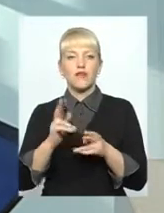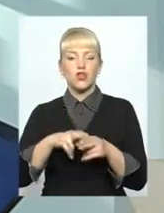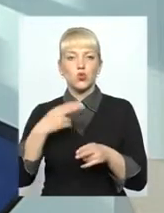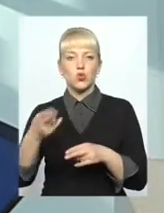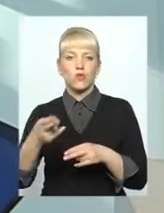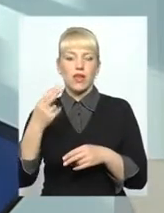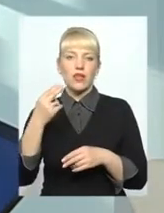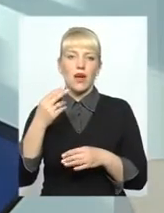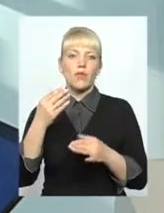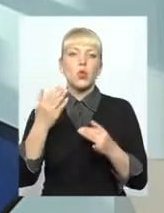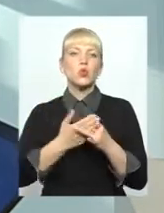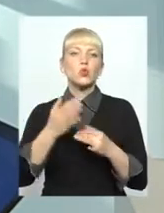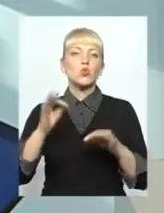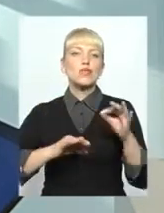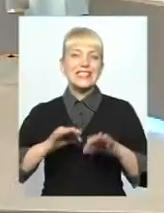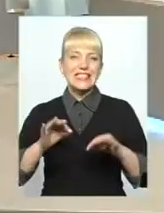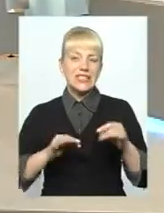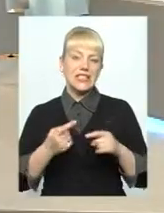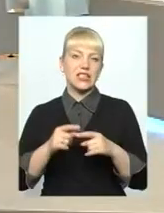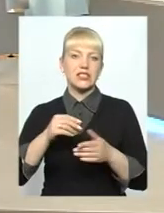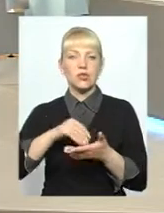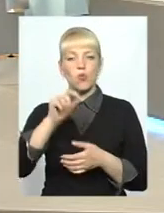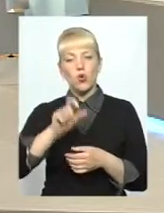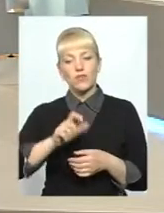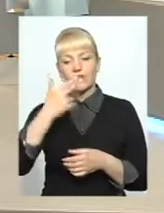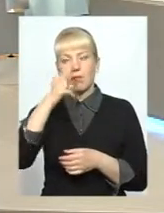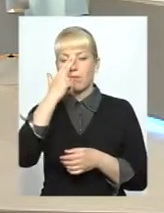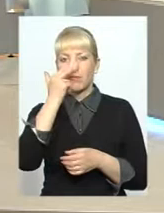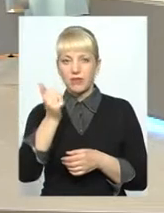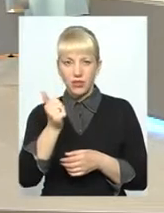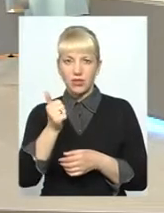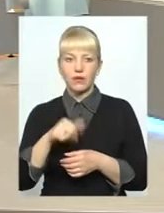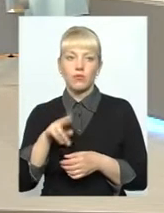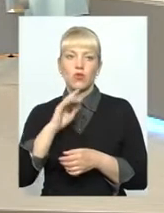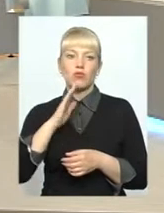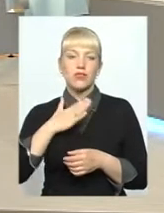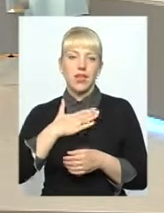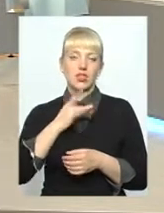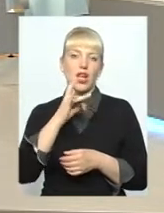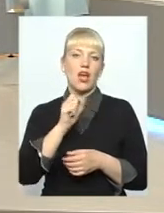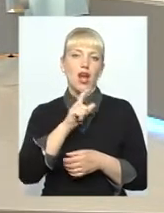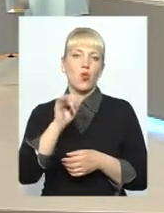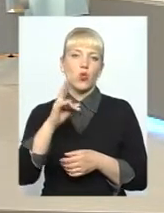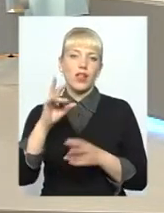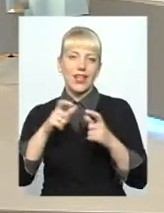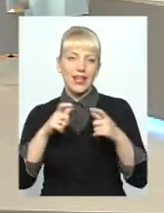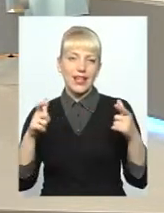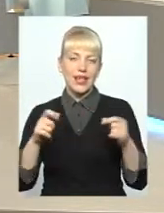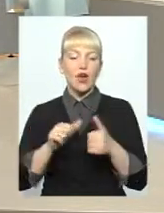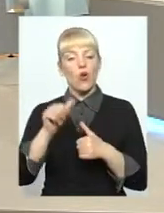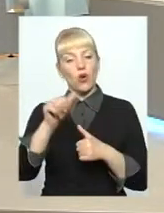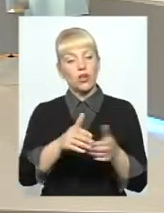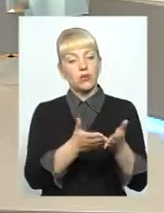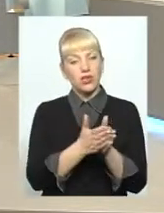субсидії. Тобто, споживач привик до наших рахунків, і крім книжки,